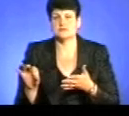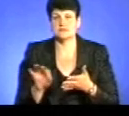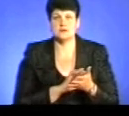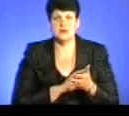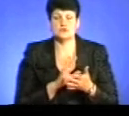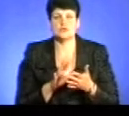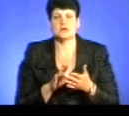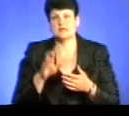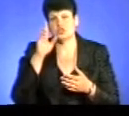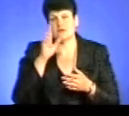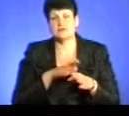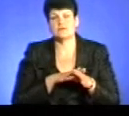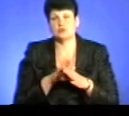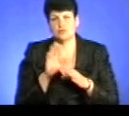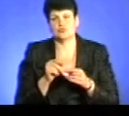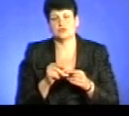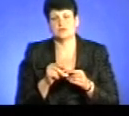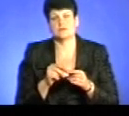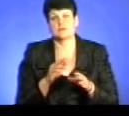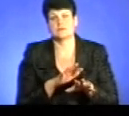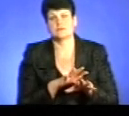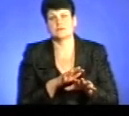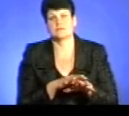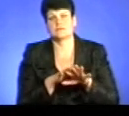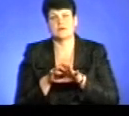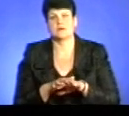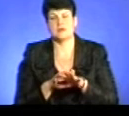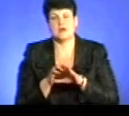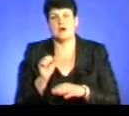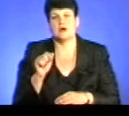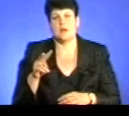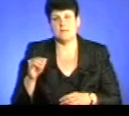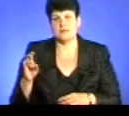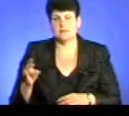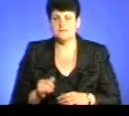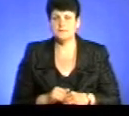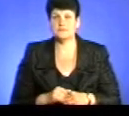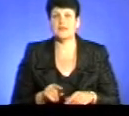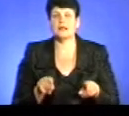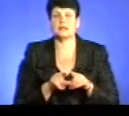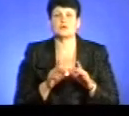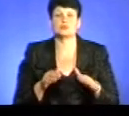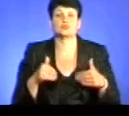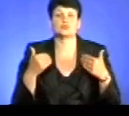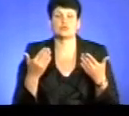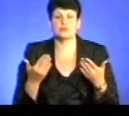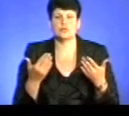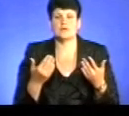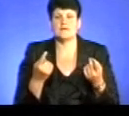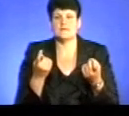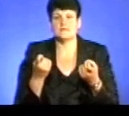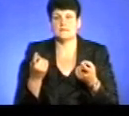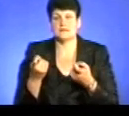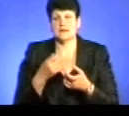їх буде спосити з рахунків боржника і погашати забронність по аліментах. Також пропонується ввести притягнення до